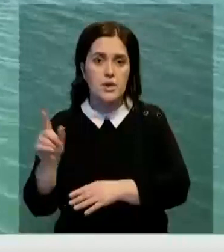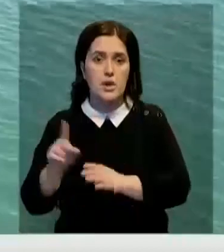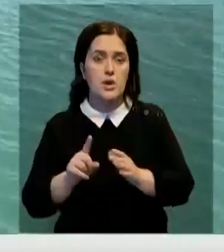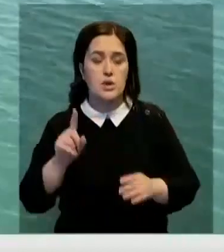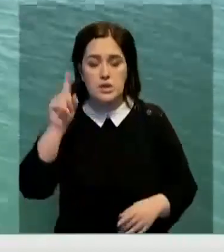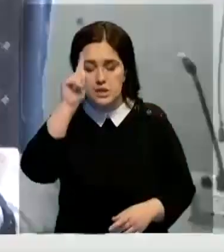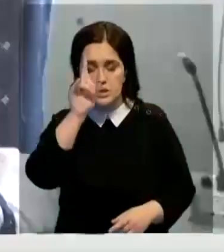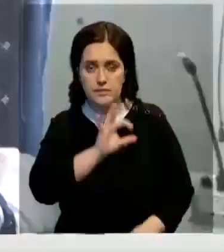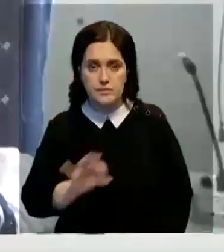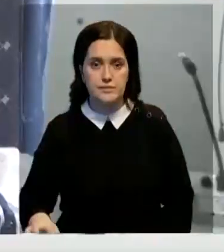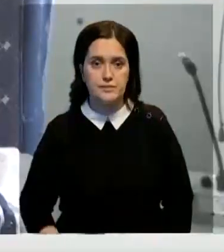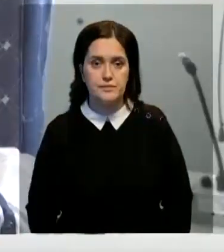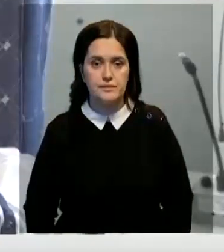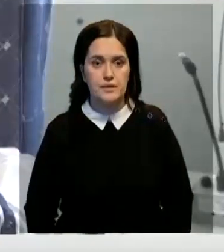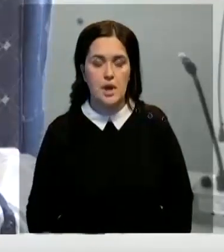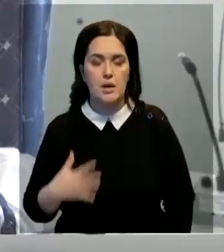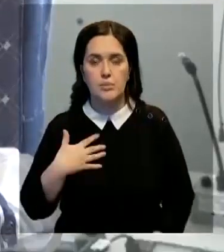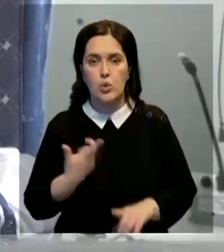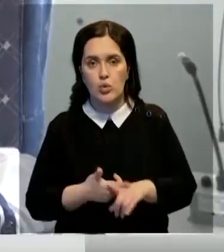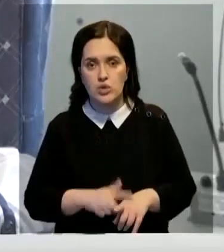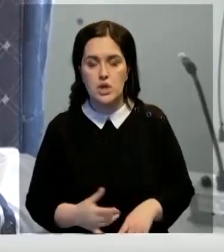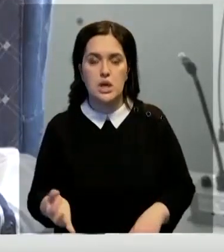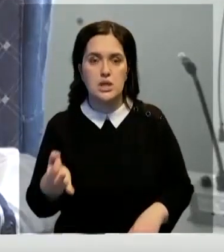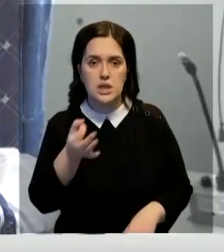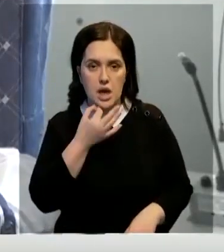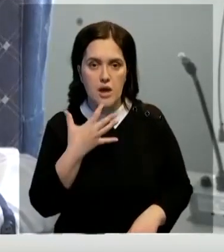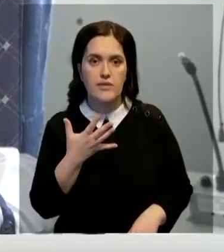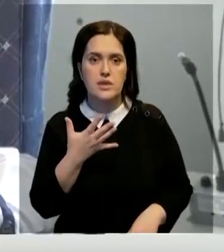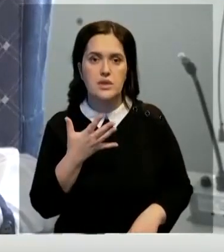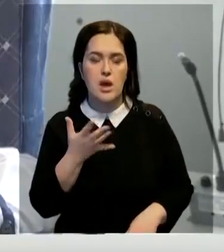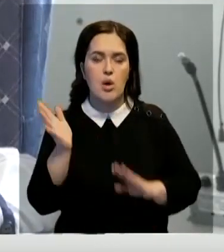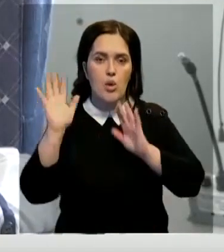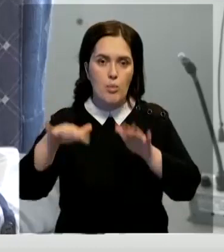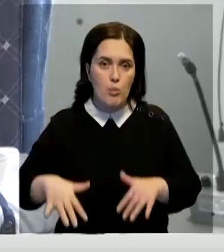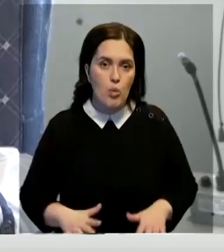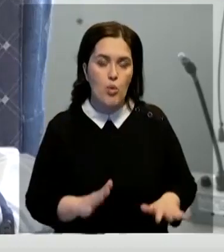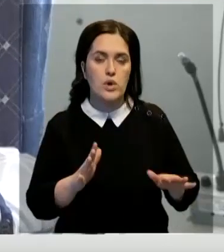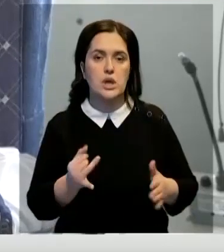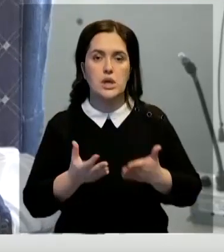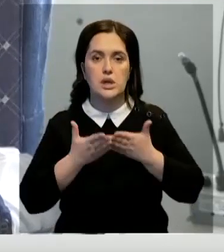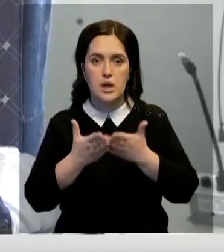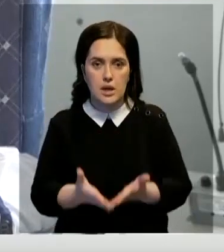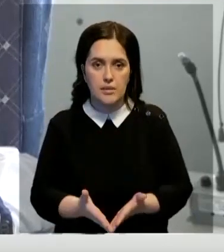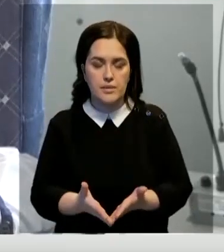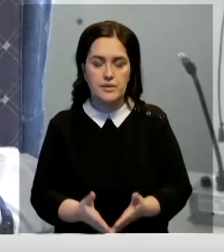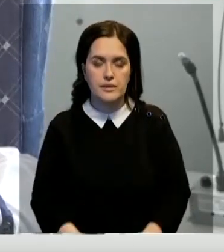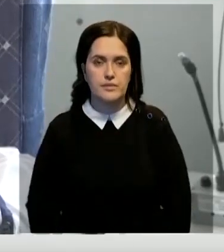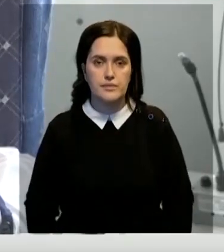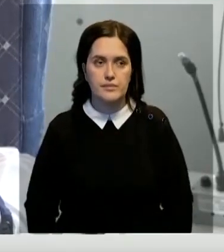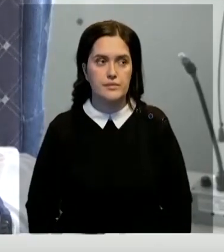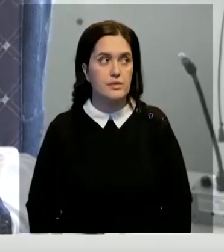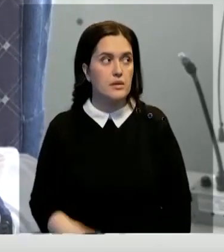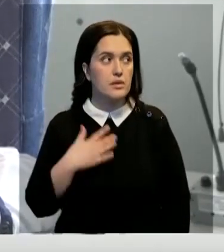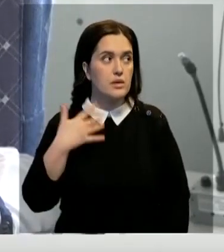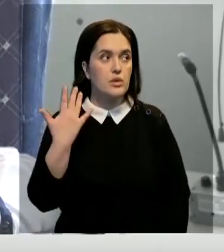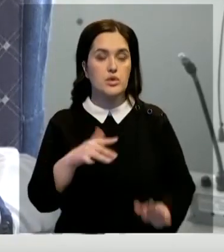знают наизусть. Мне очень нравятся моряки, море и корабли. Я